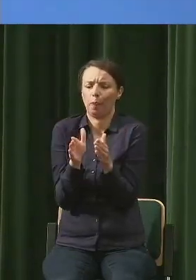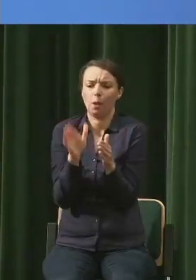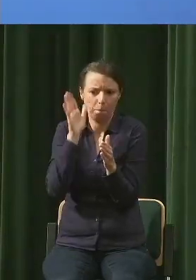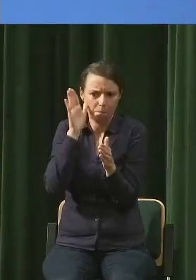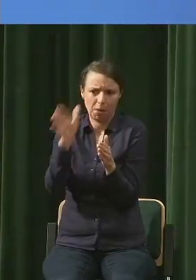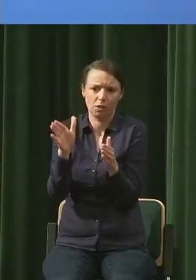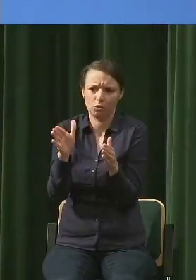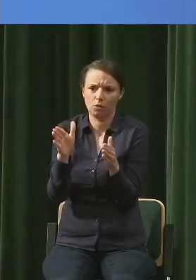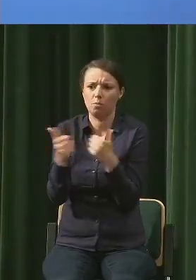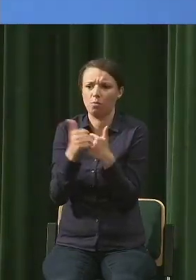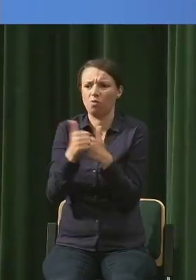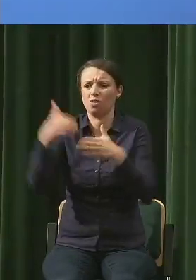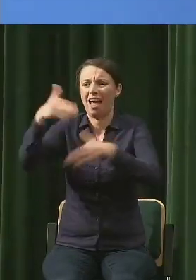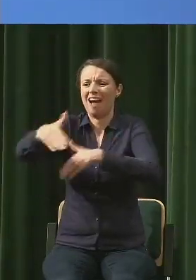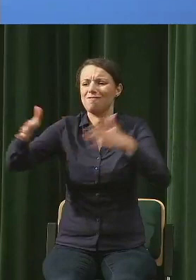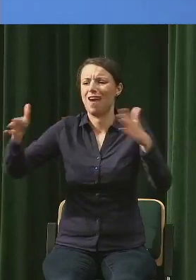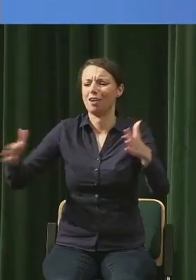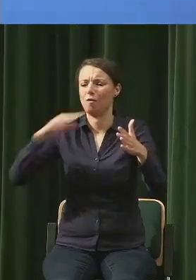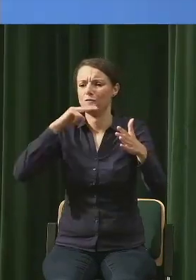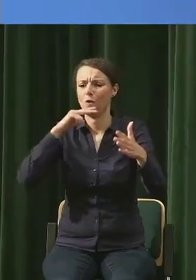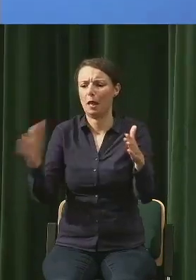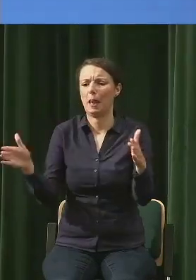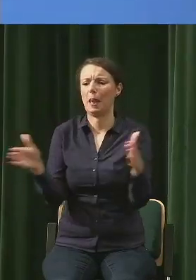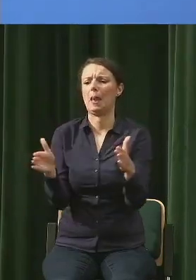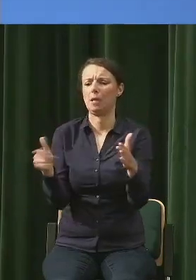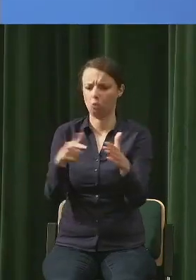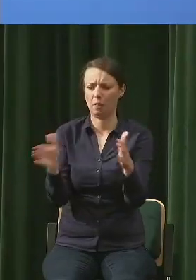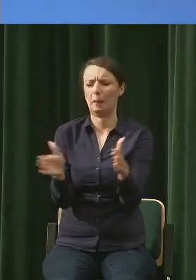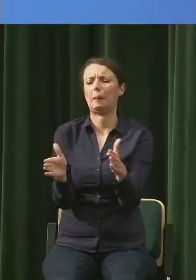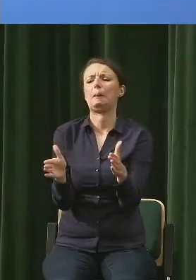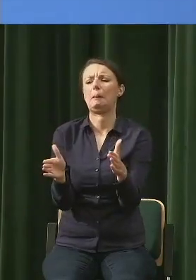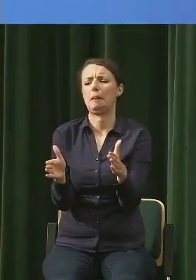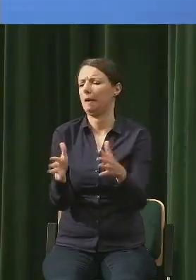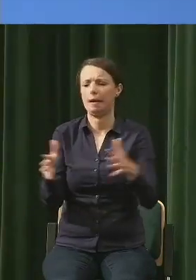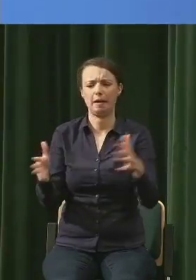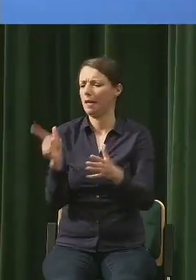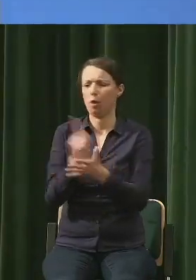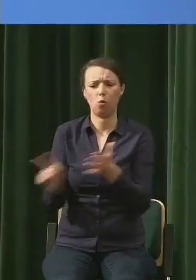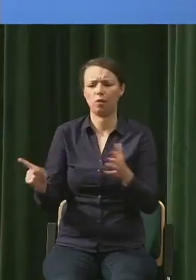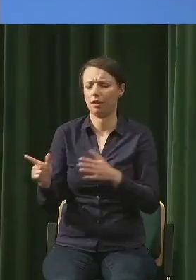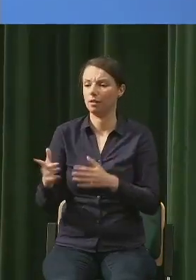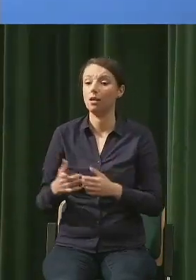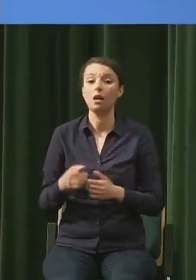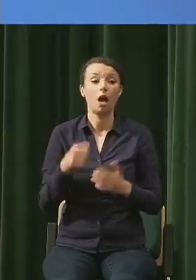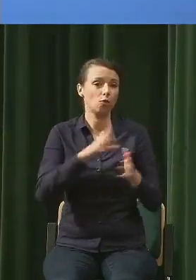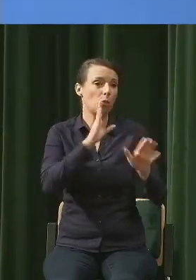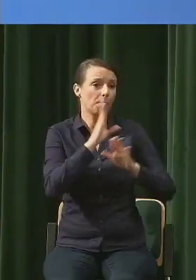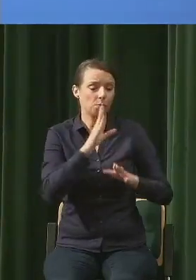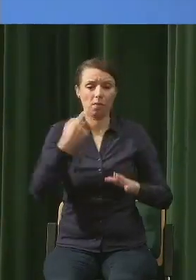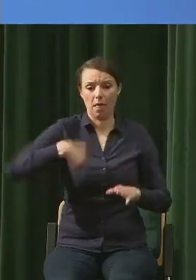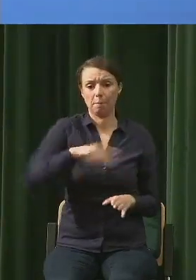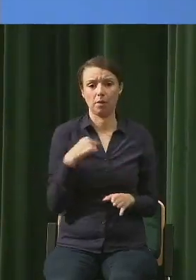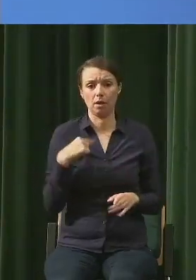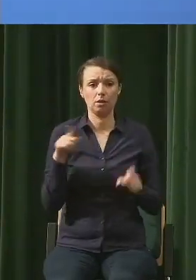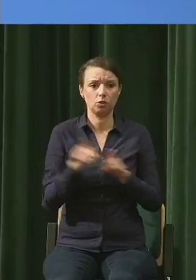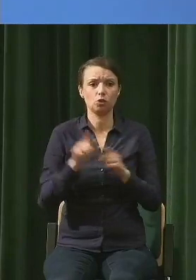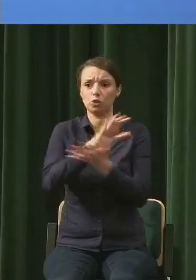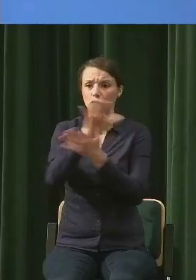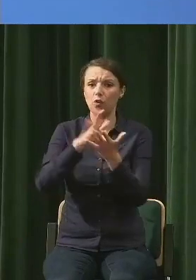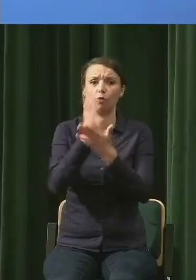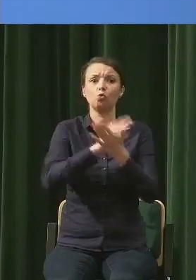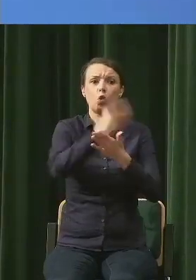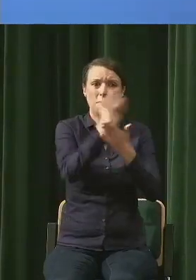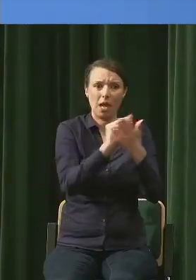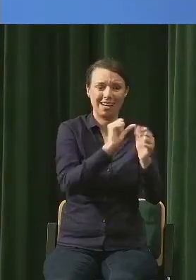głowach, znaczy w naszej wyobraźni, w naszej debacie, znaczy świat został opisany, jakby wiedza jest gdzieś